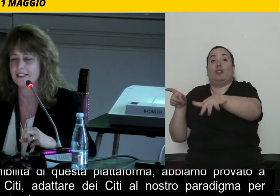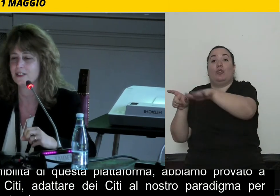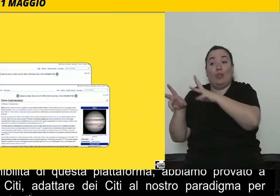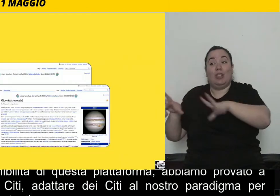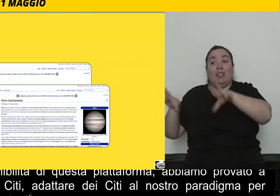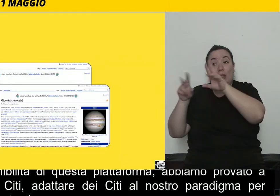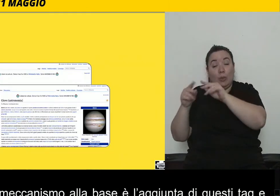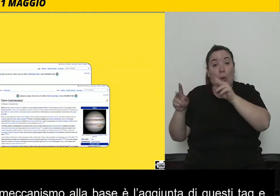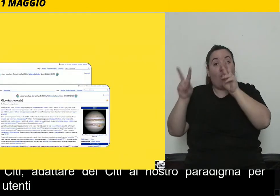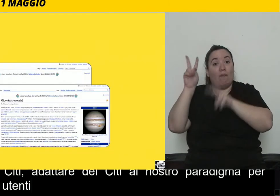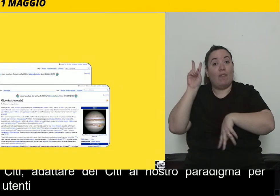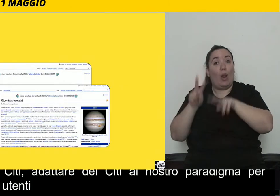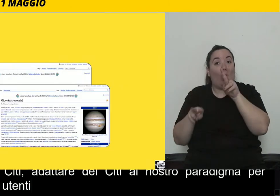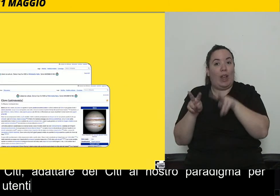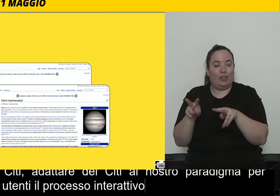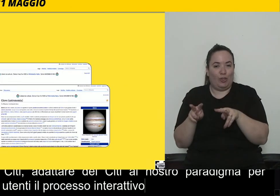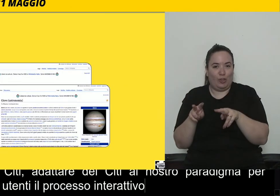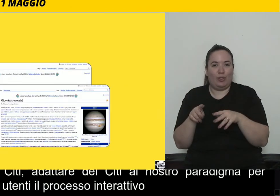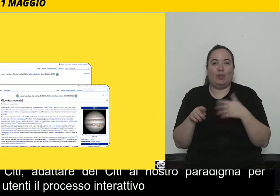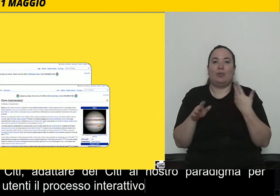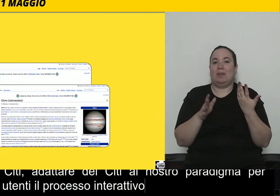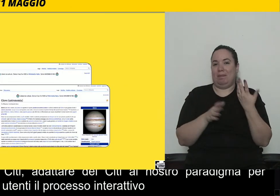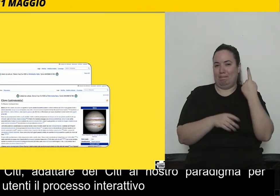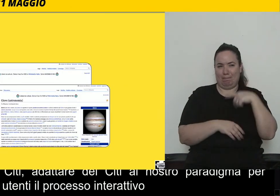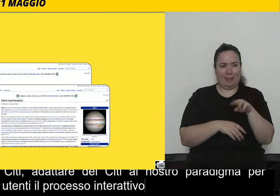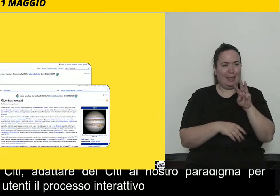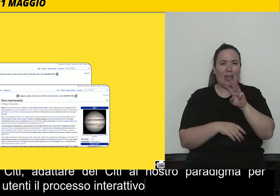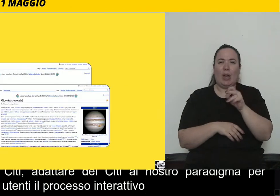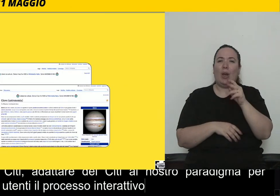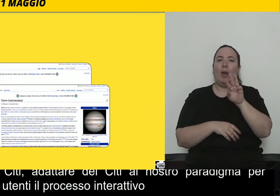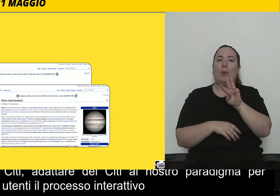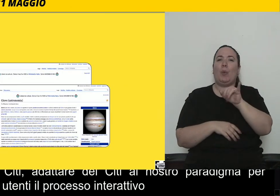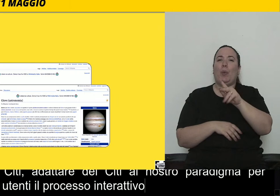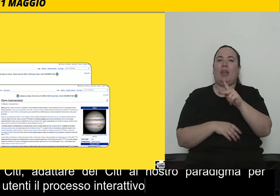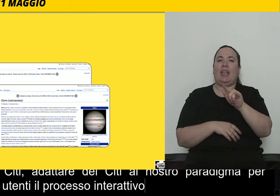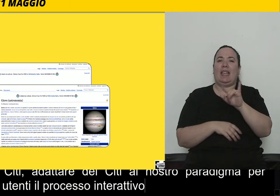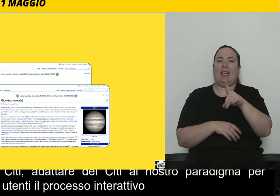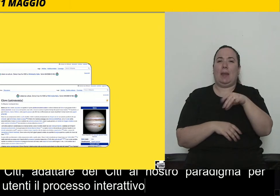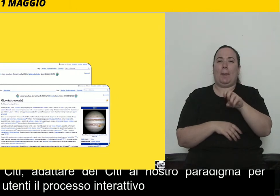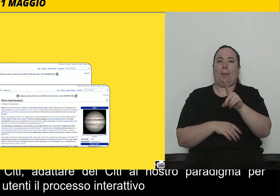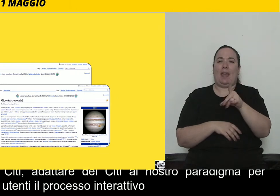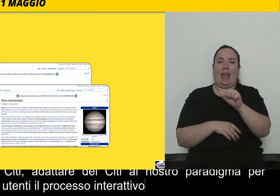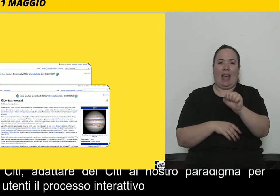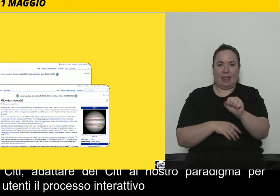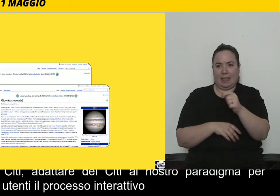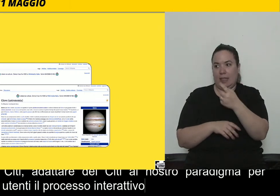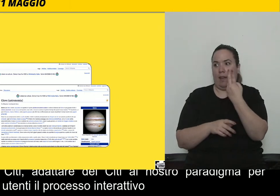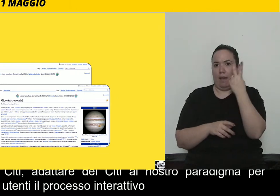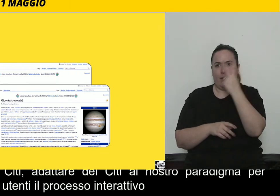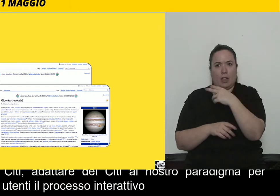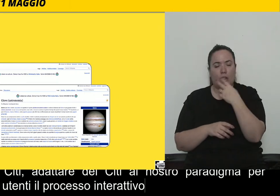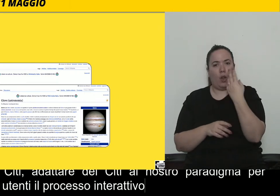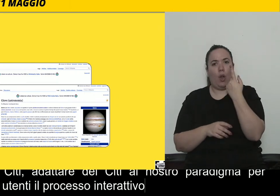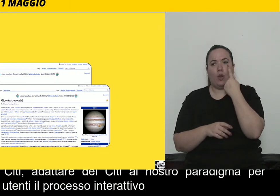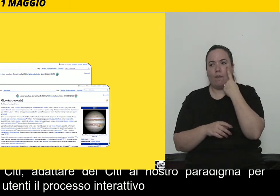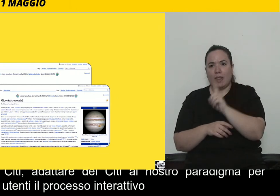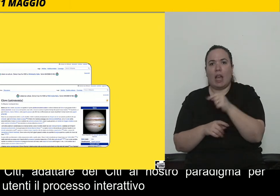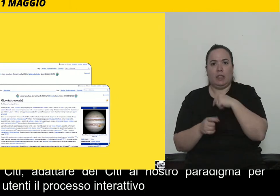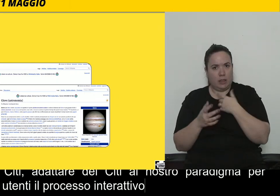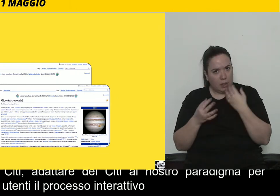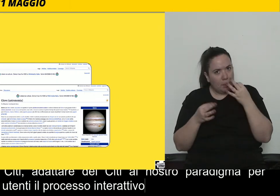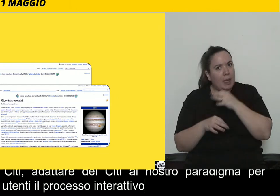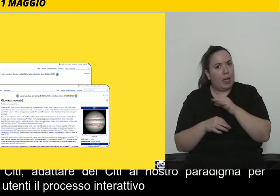centralità dell'utente. Siamo partiti dalle pagine Wikipedia che sono molto consultate dagli utenti non vedenti, anche i nostri adolescenti